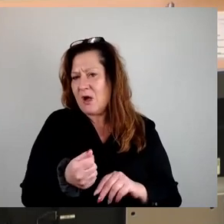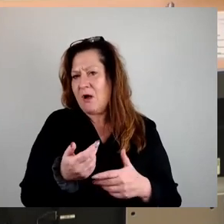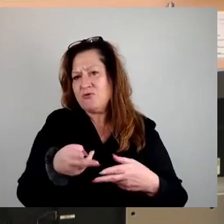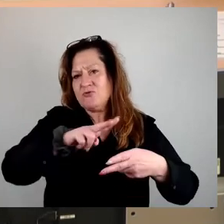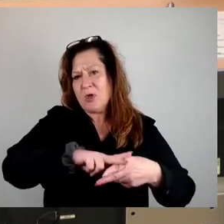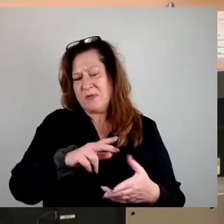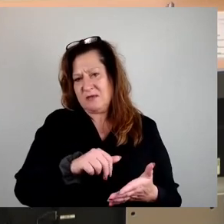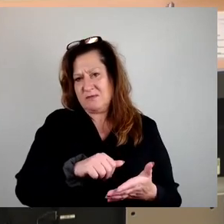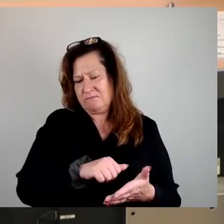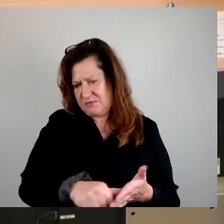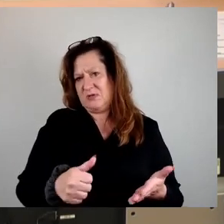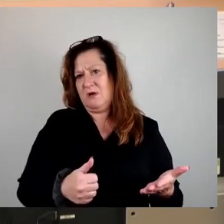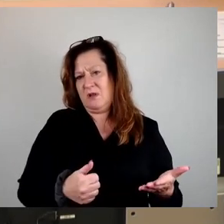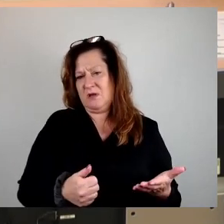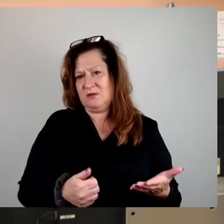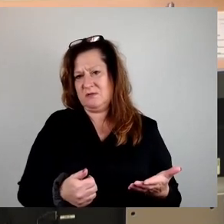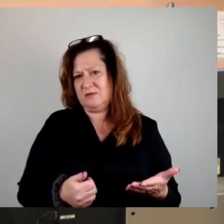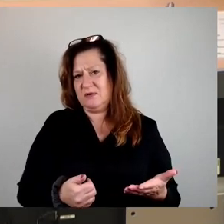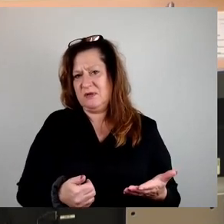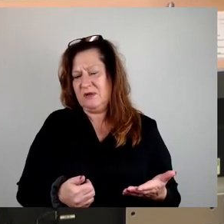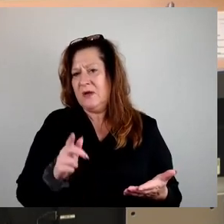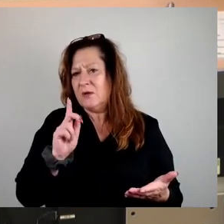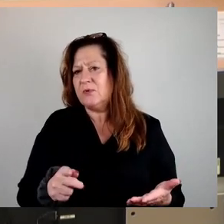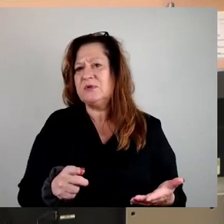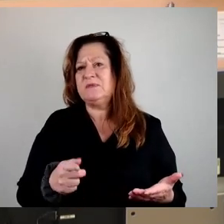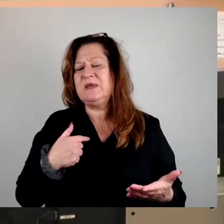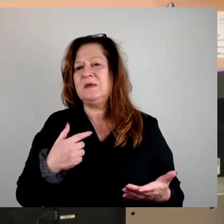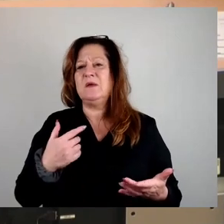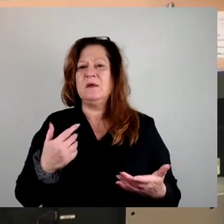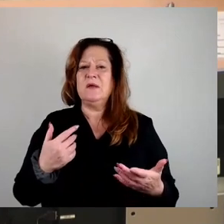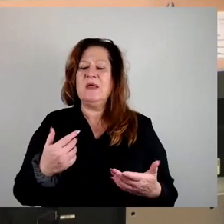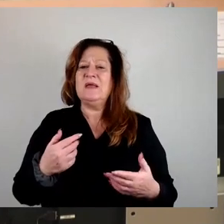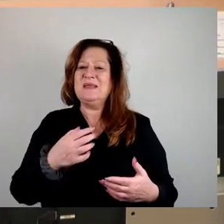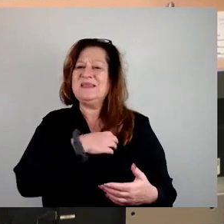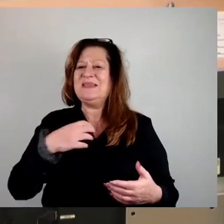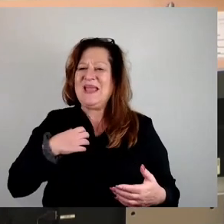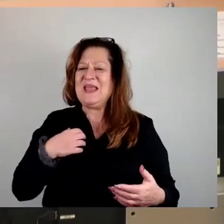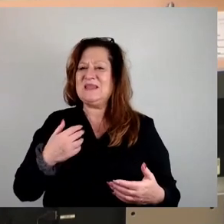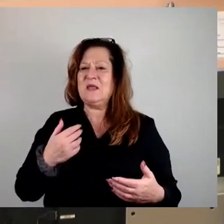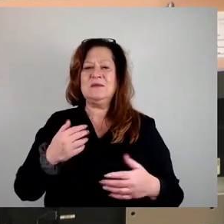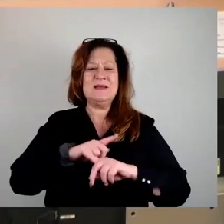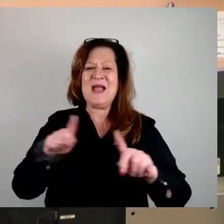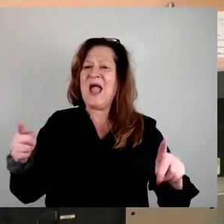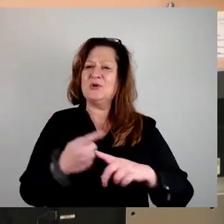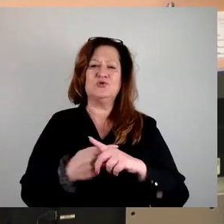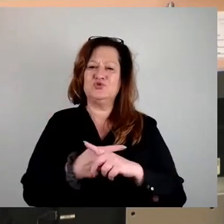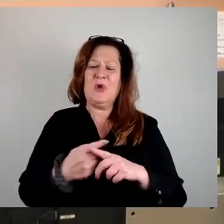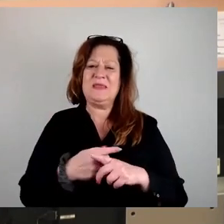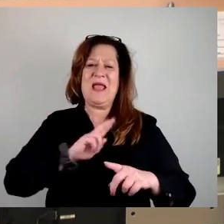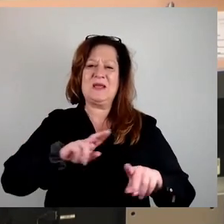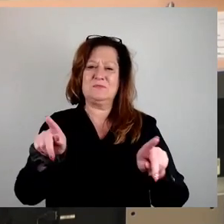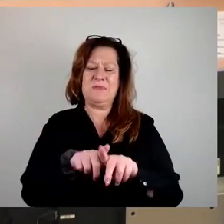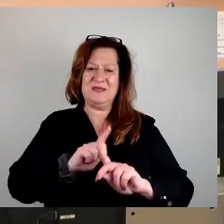Sage oder dieses Märchen von der Entschuldung Dresdens falsch. Noch dazu, wenn man weiß, dass damals der Kaufpreis